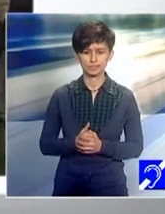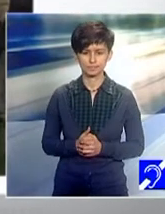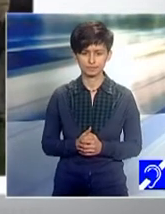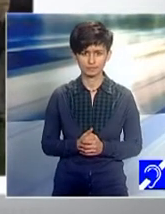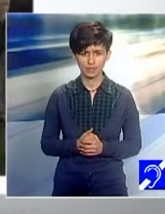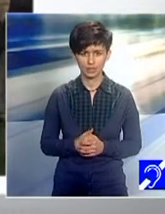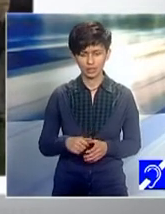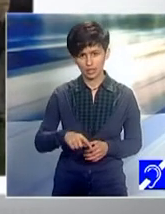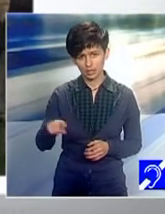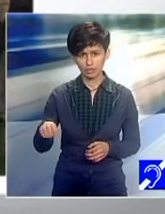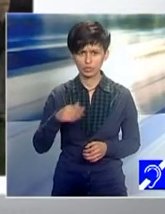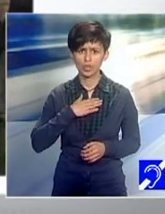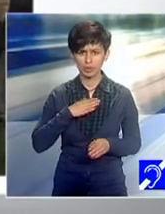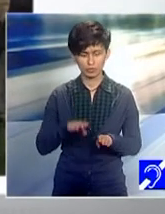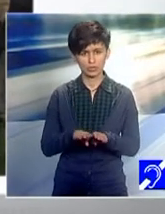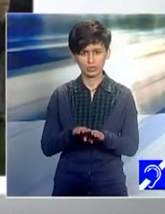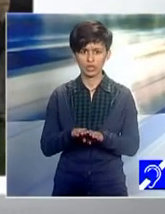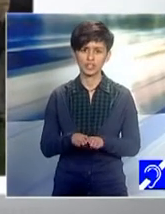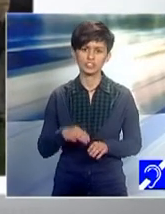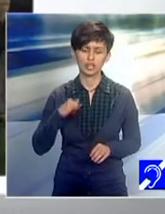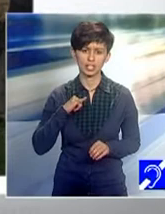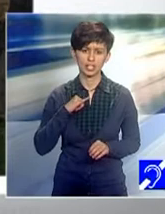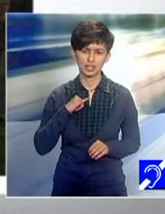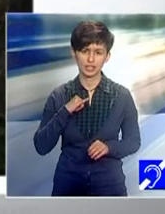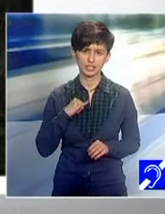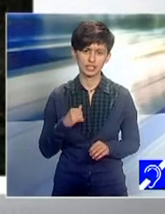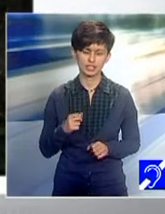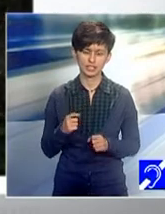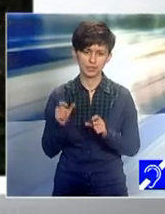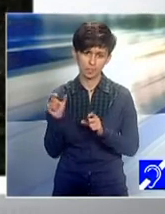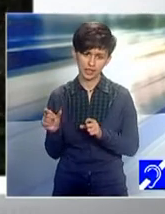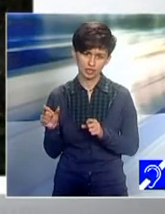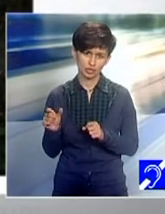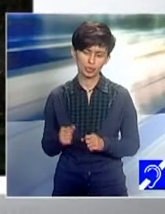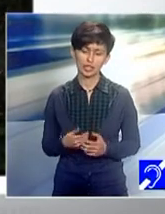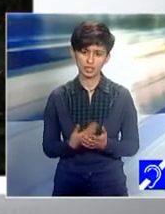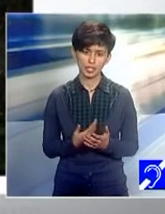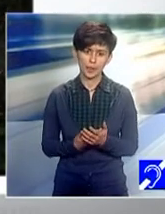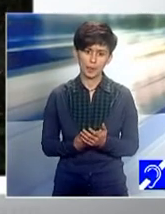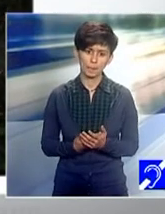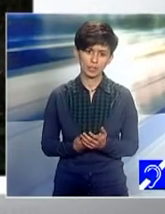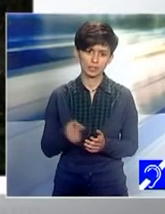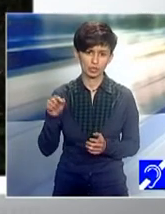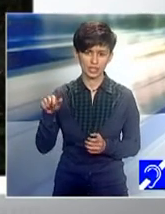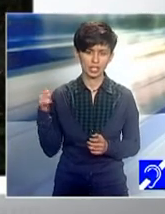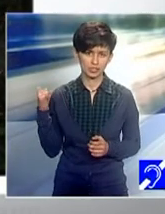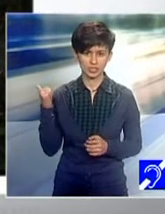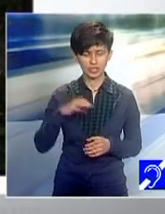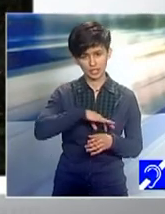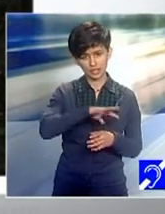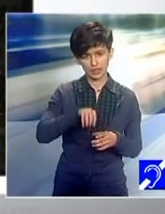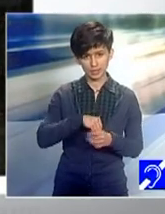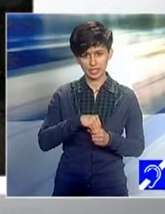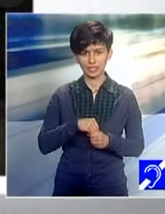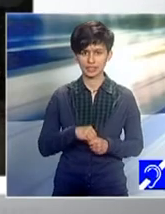câțiva colegi care au fost interesați de subiect, tocmai pentru că ei, la rândul lor, provin din familii nixte,